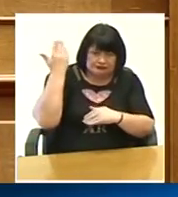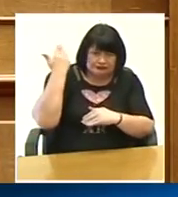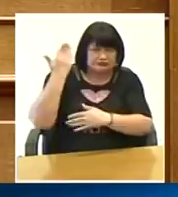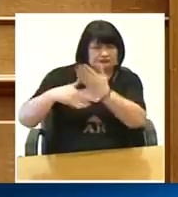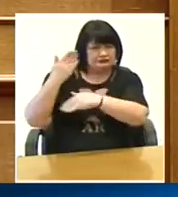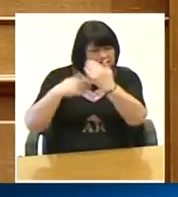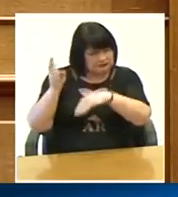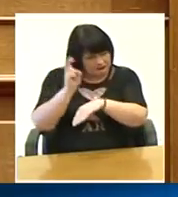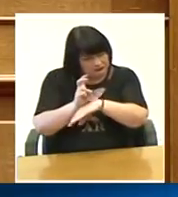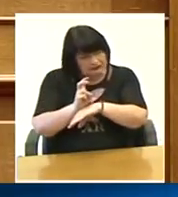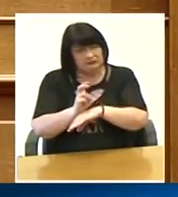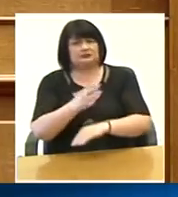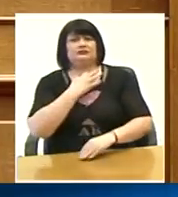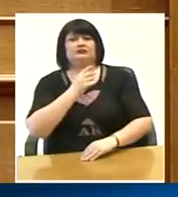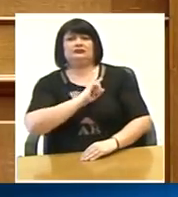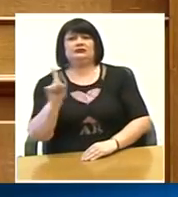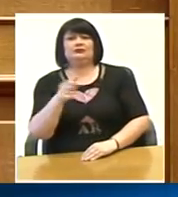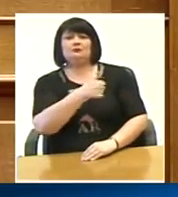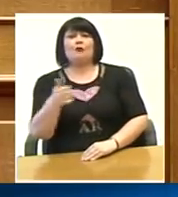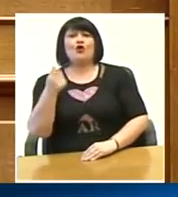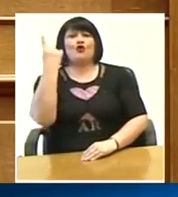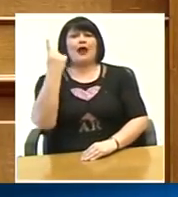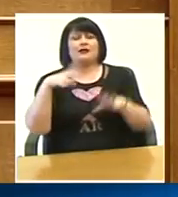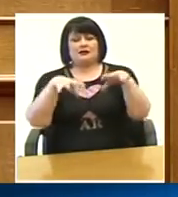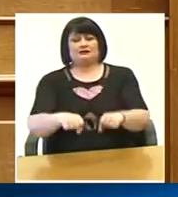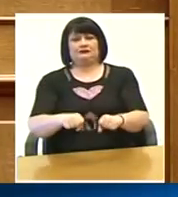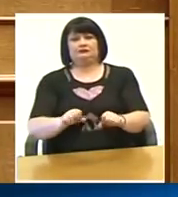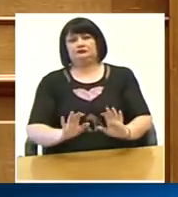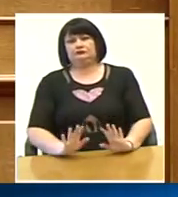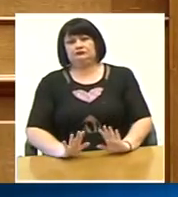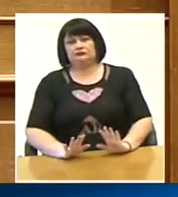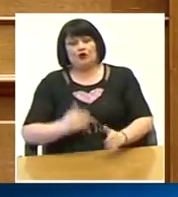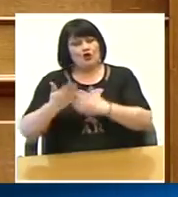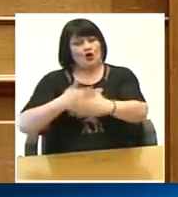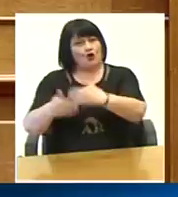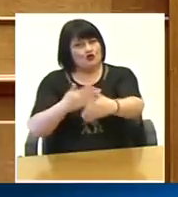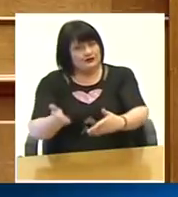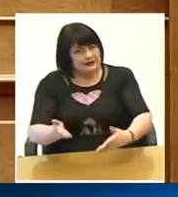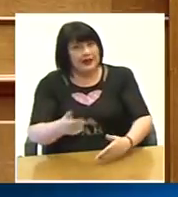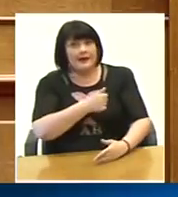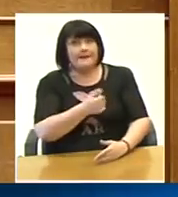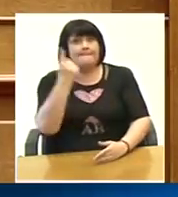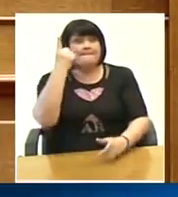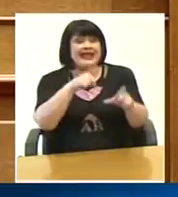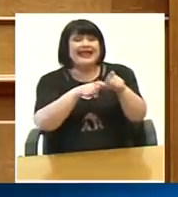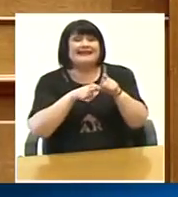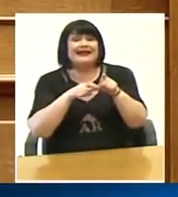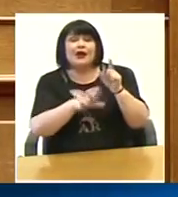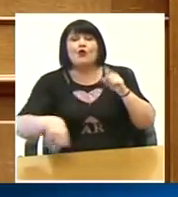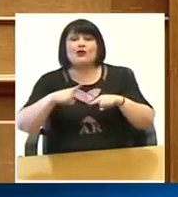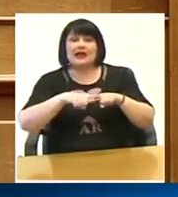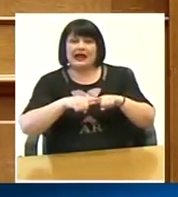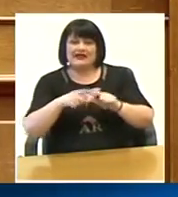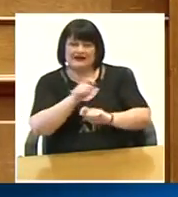απεξαρτηθούμε από τη μονοπωλιακή κατάσταση την οποία ζούμε αυτά τα χρόνια, διότι υπάρχει μόνο μία εταιρεία στην Ελλάδα, η οποία